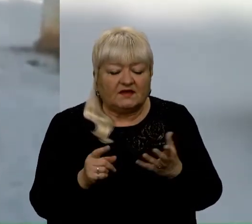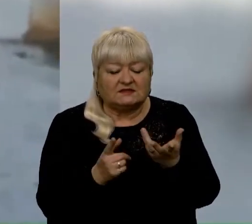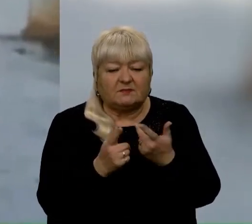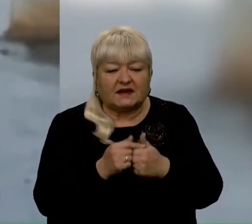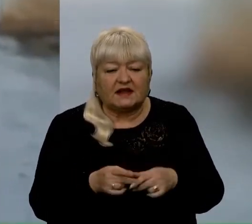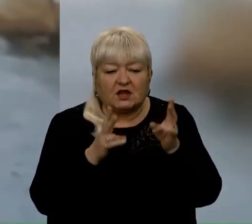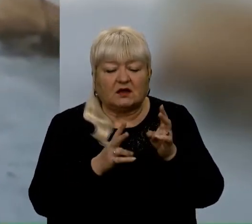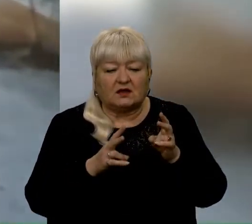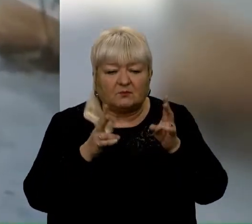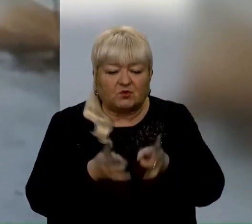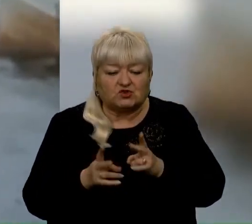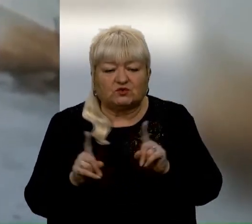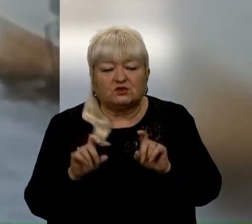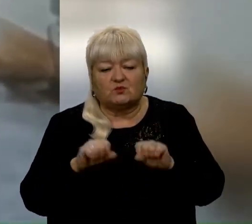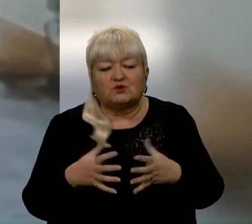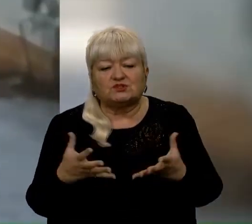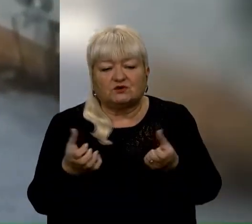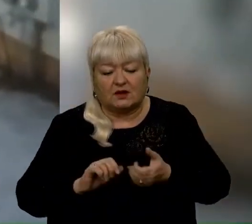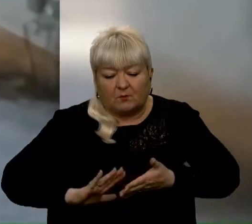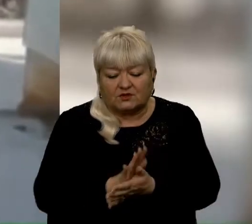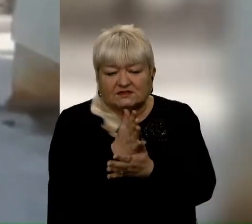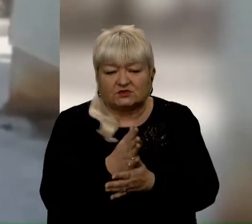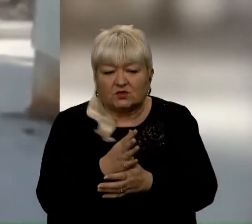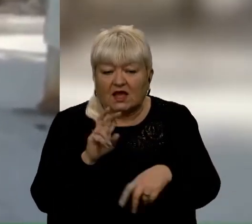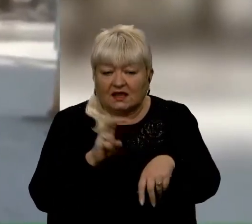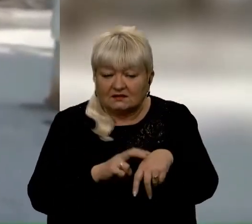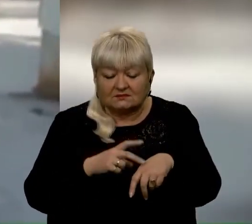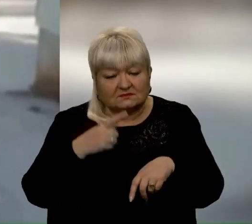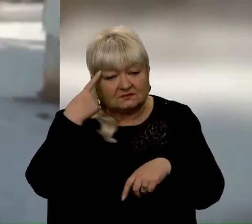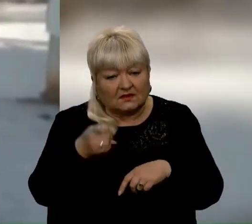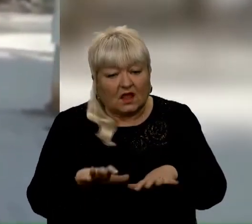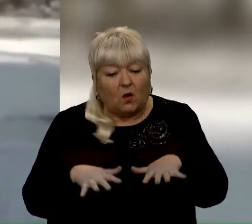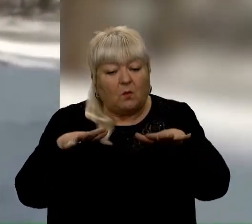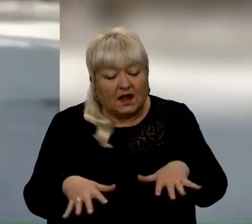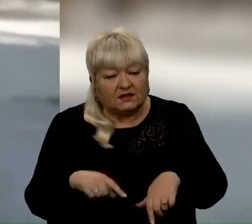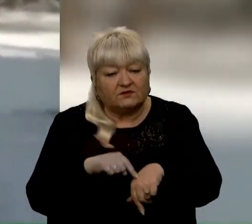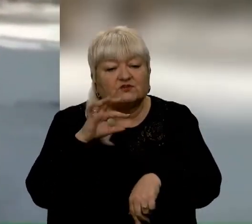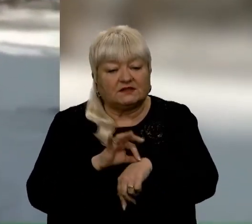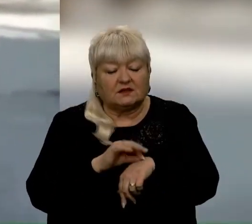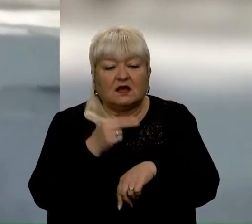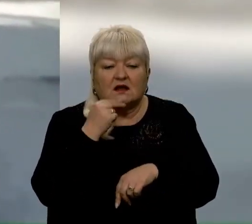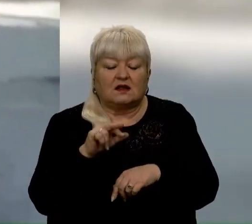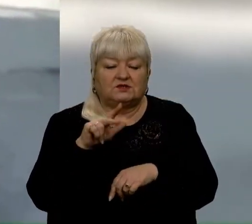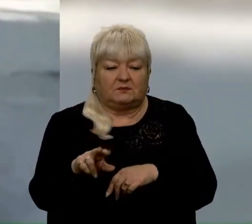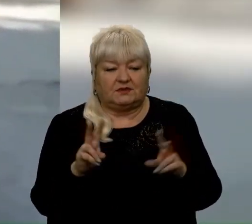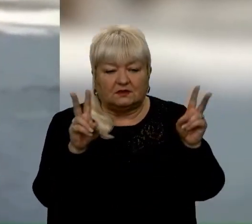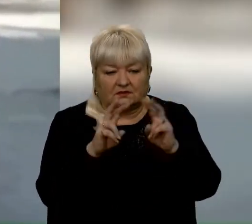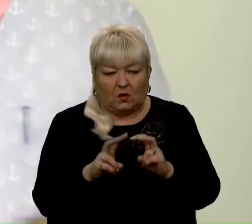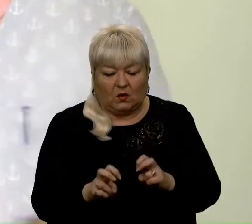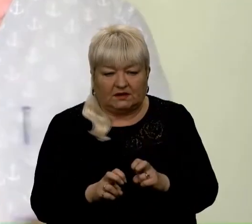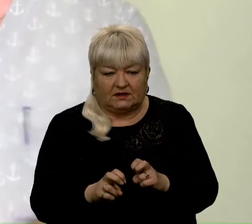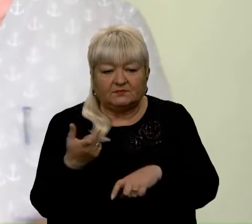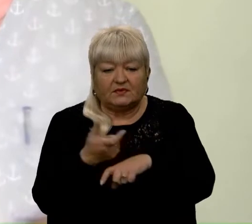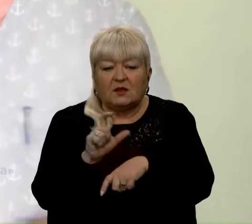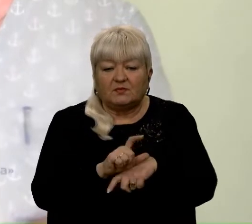отримати просто посковзнувшись. Травматологи наголошують – впали, відчуваєте біль, краще підіть на огляд. В більшості